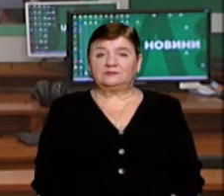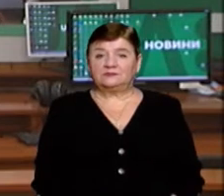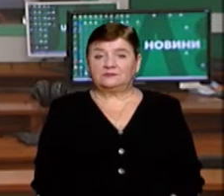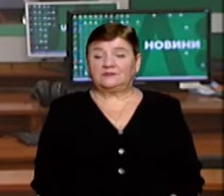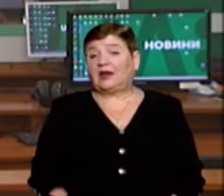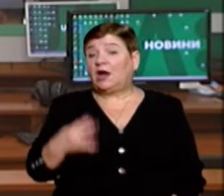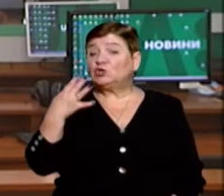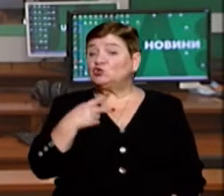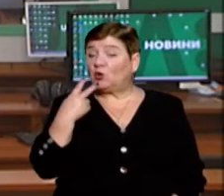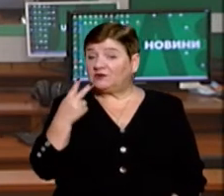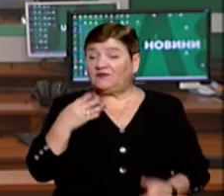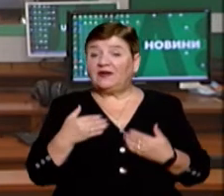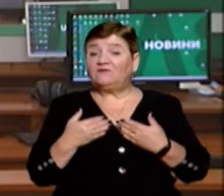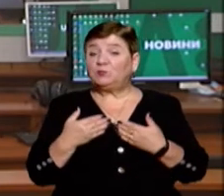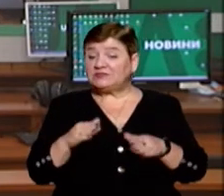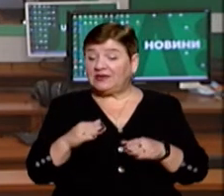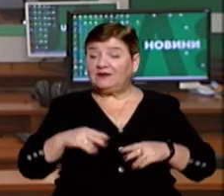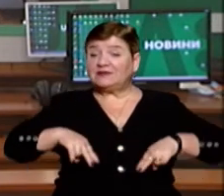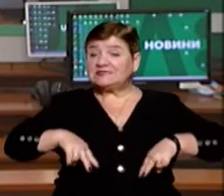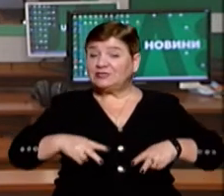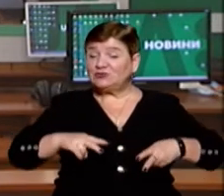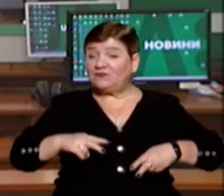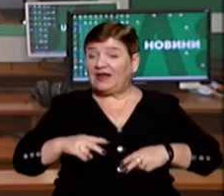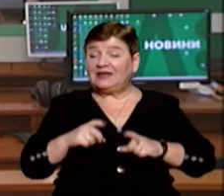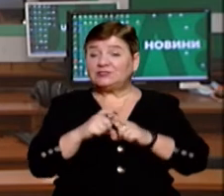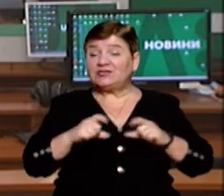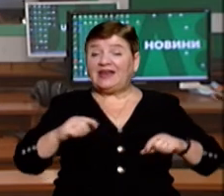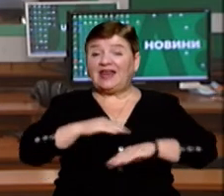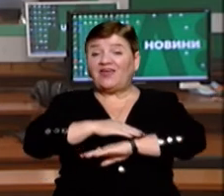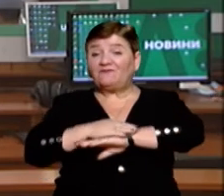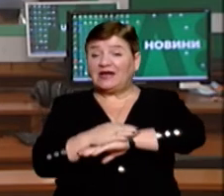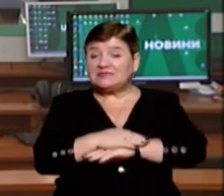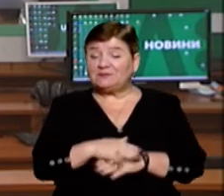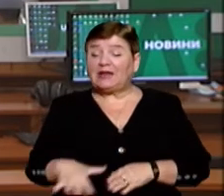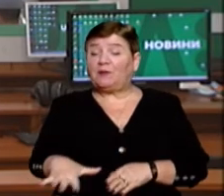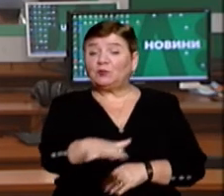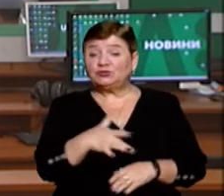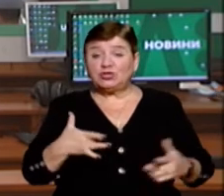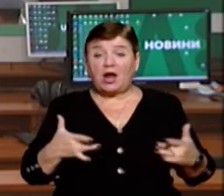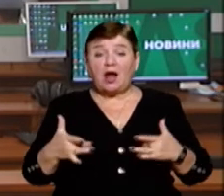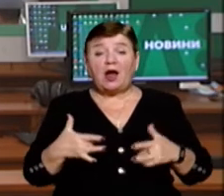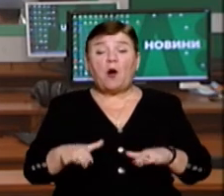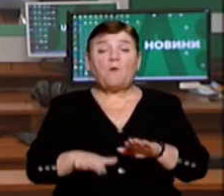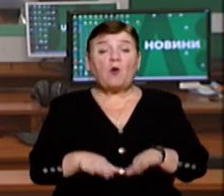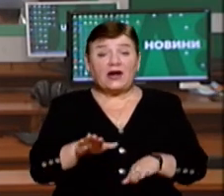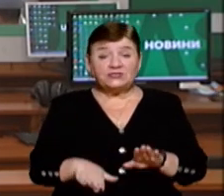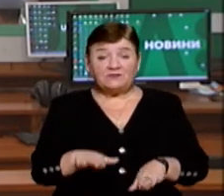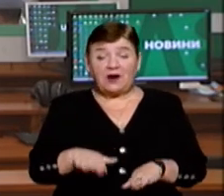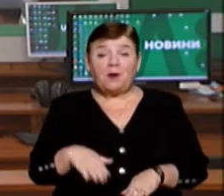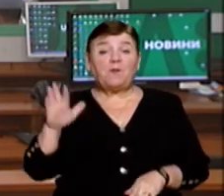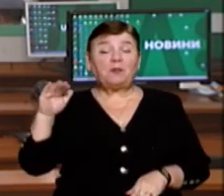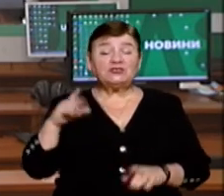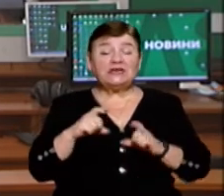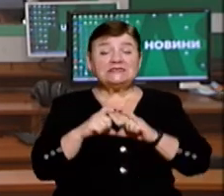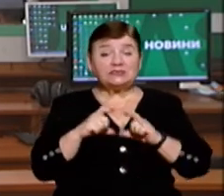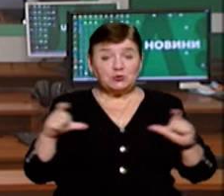42 пари випускників станцювали шкільний вальс на центральній площі Мукачева. Так, учні 26 серпня попрощалися зі